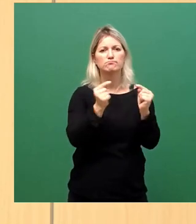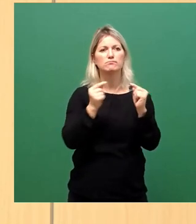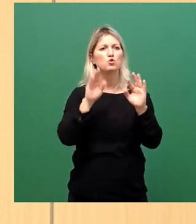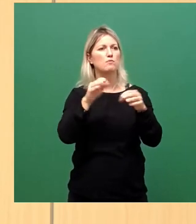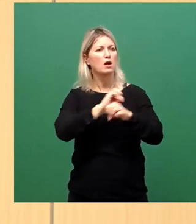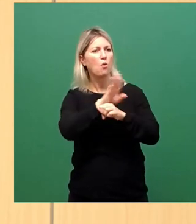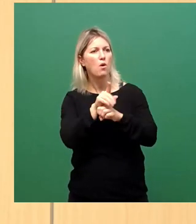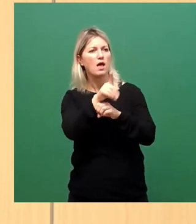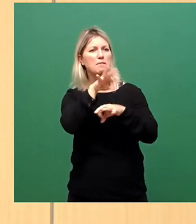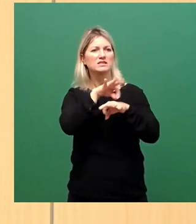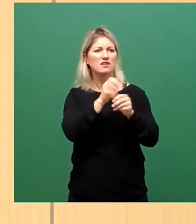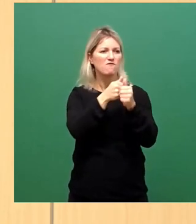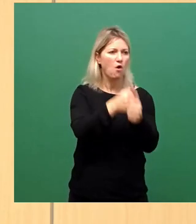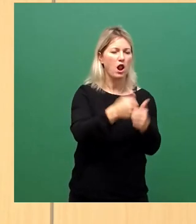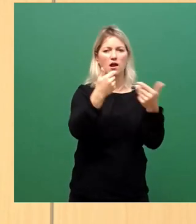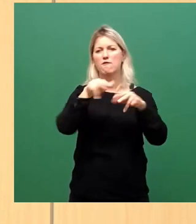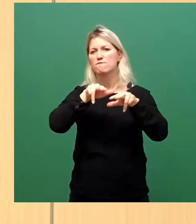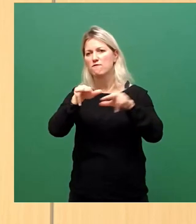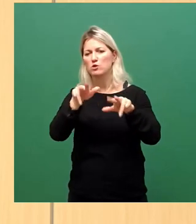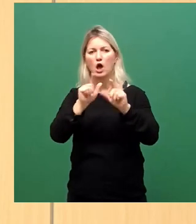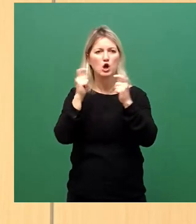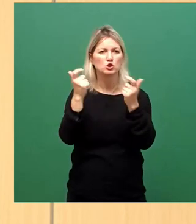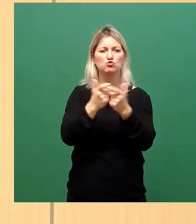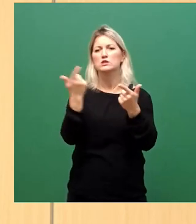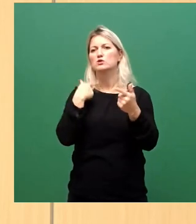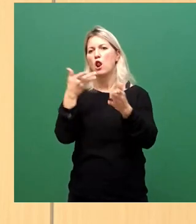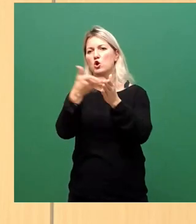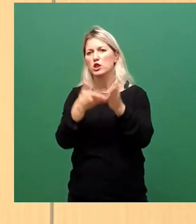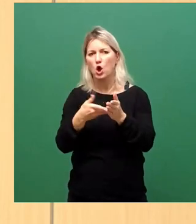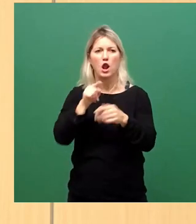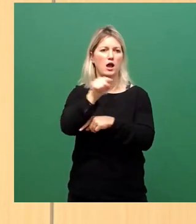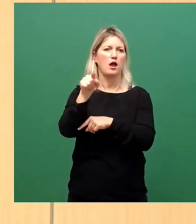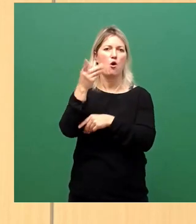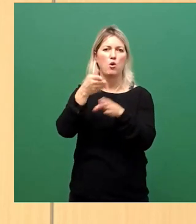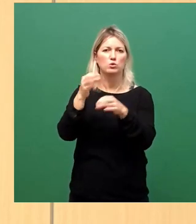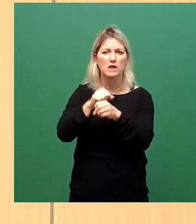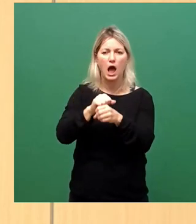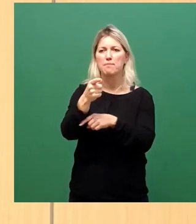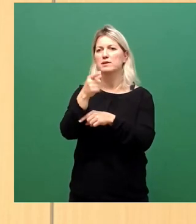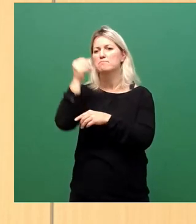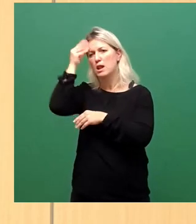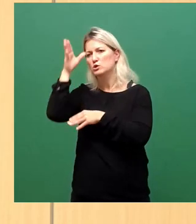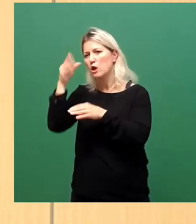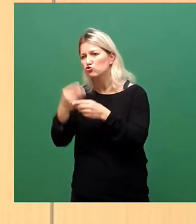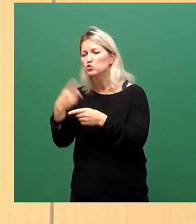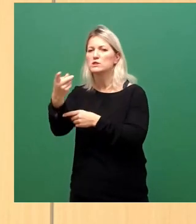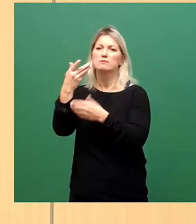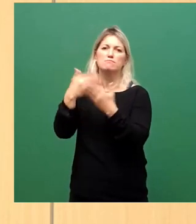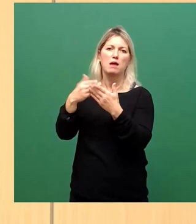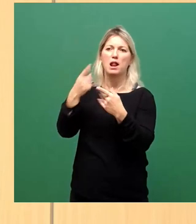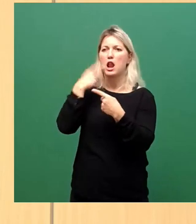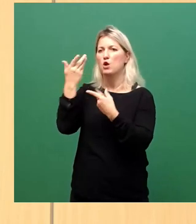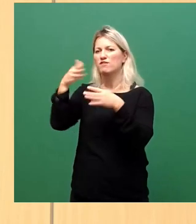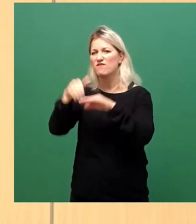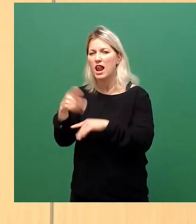Verwaltungsausschuss über Kontrollen des Ordnungsamtes sprechen. Und wir können im Bildungsausschuss über Luftfilter sprechen. Und wir können im Jugendhilfeausschuss über soziale Folgen sprechen.